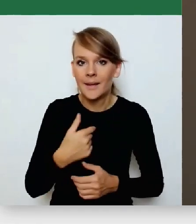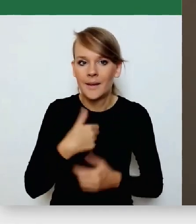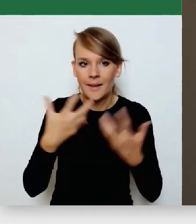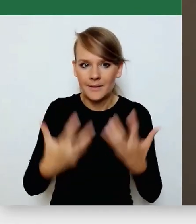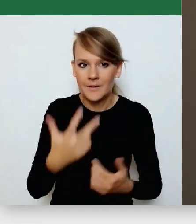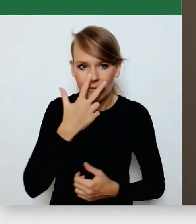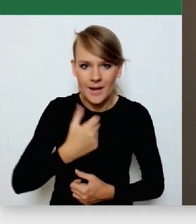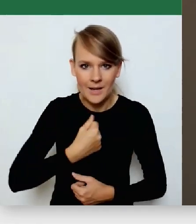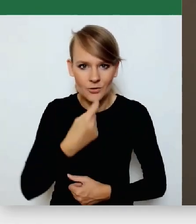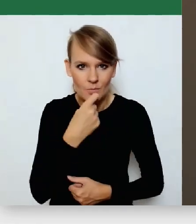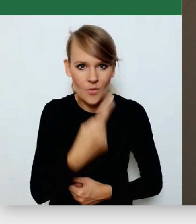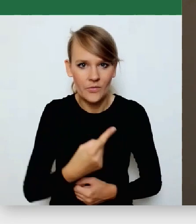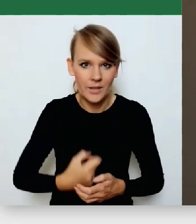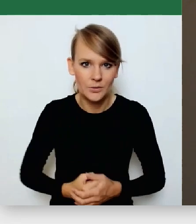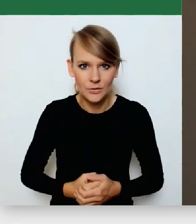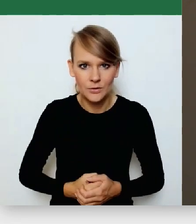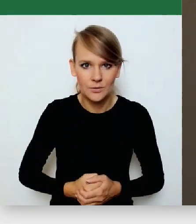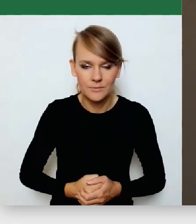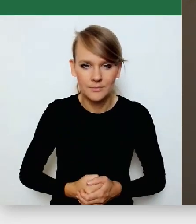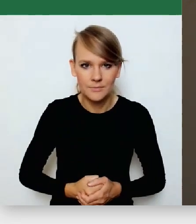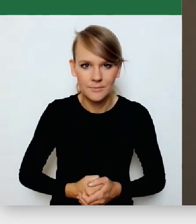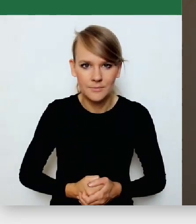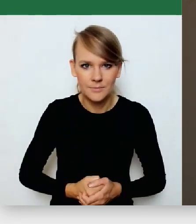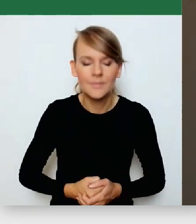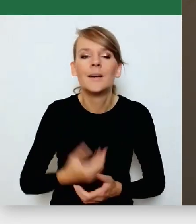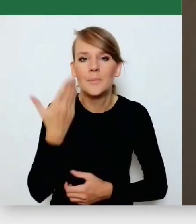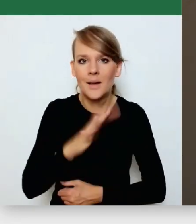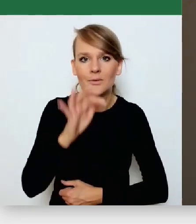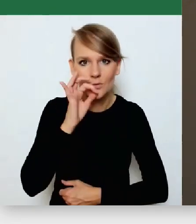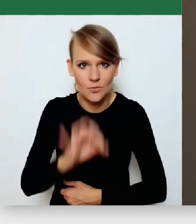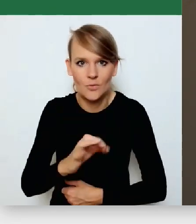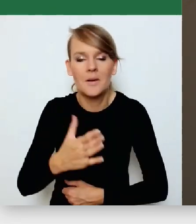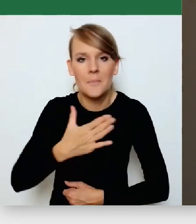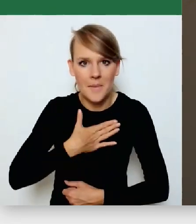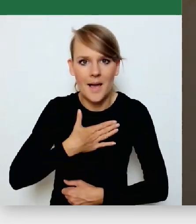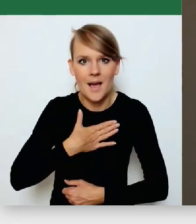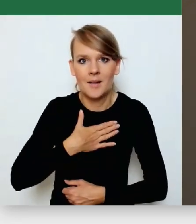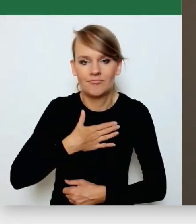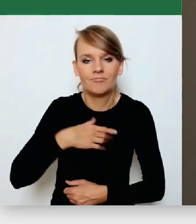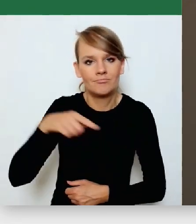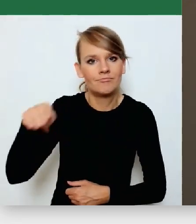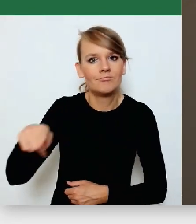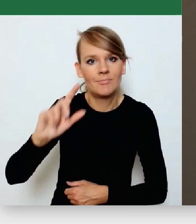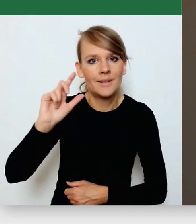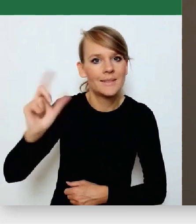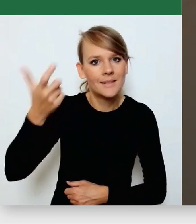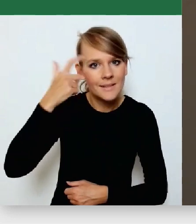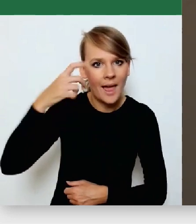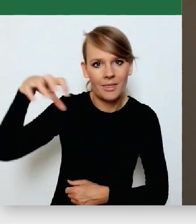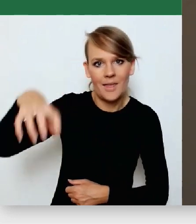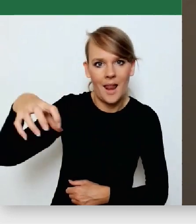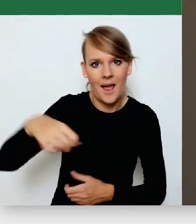że bardzo dobrze, że mamy nasze centrale i korporacje